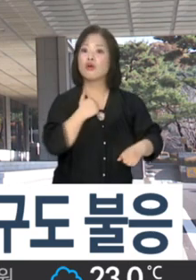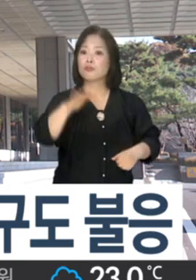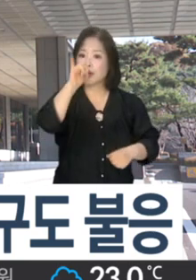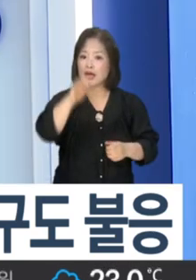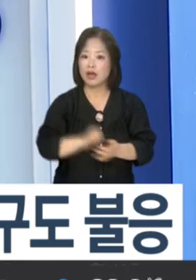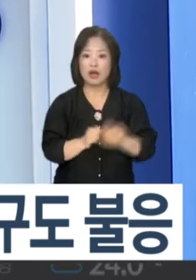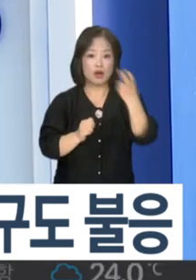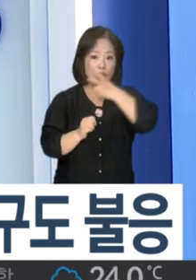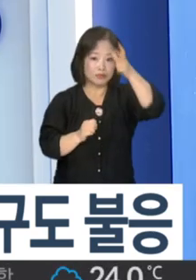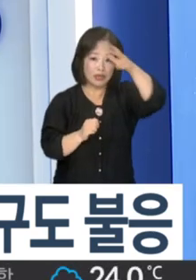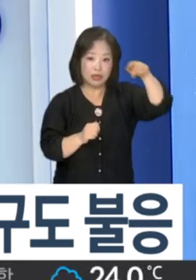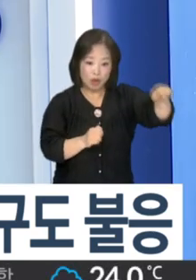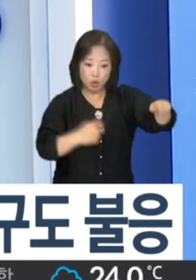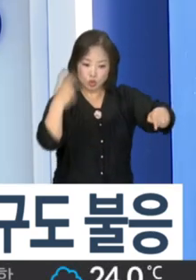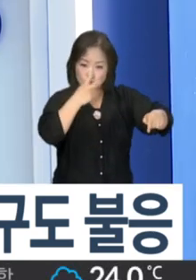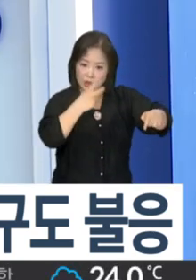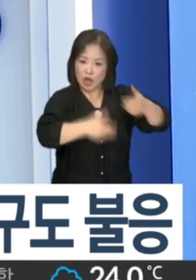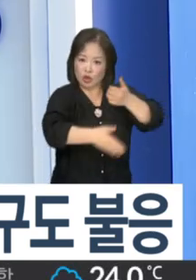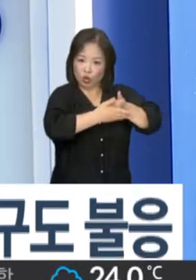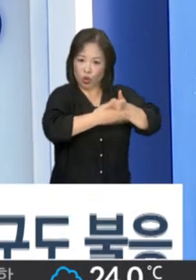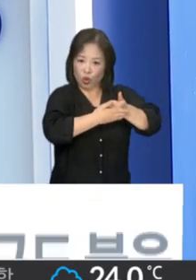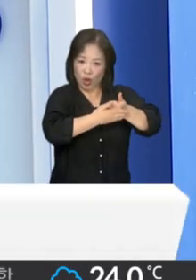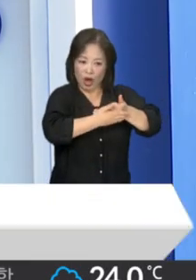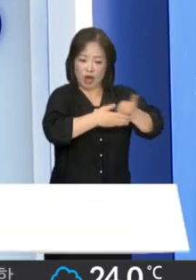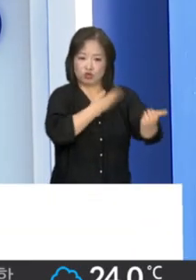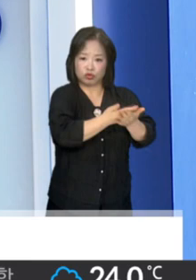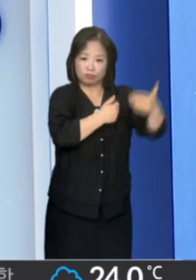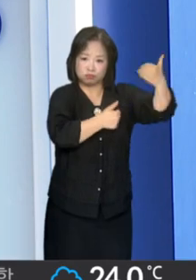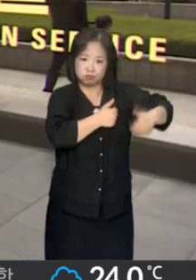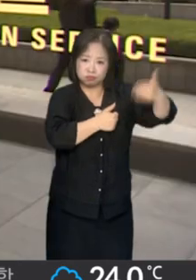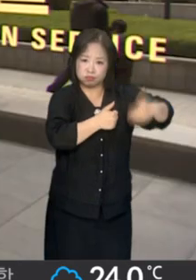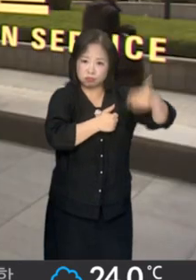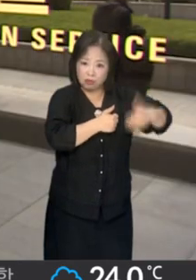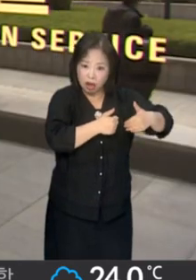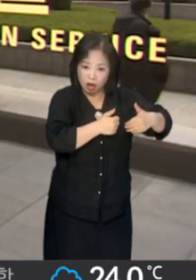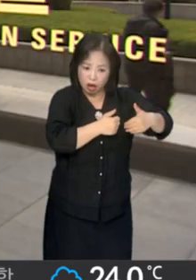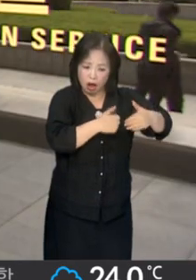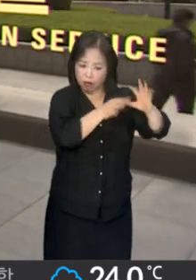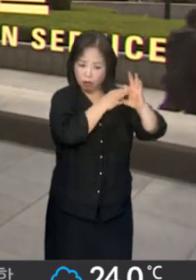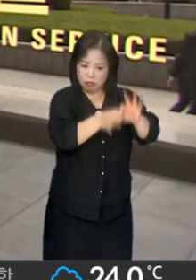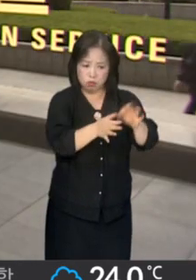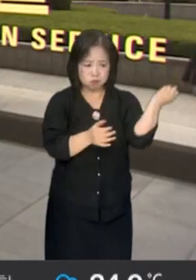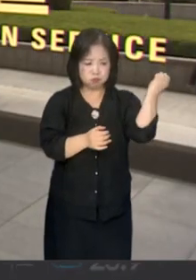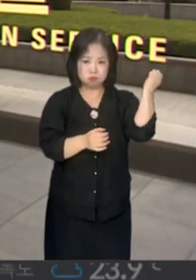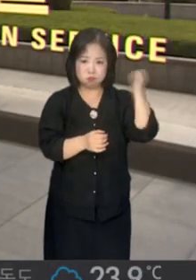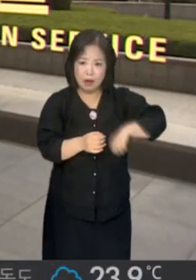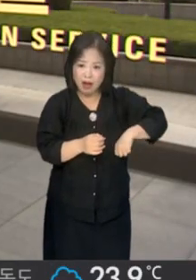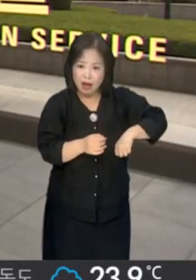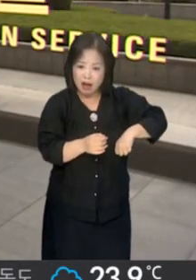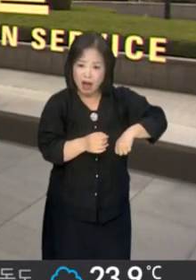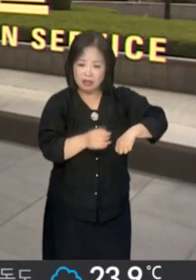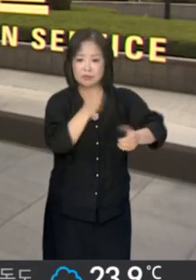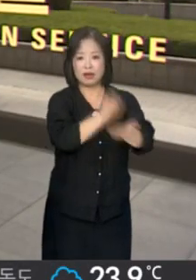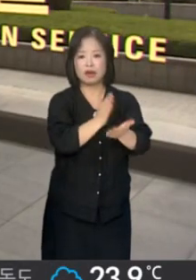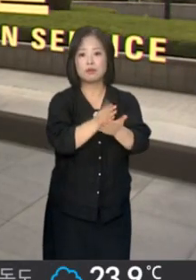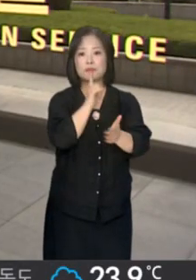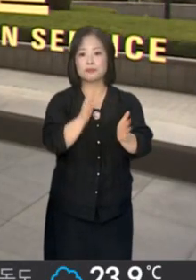검찰 관계자는 수사에 협조해 줄 것을 기대하며 계속 출석을 요구할 예정이라고 설명했습니다.